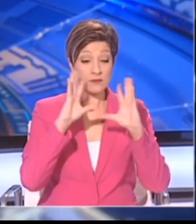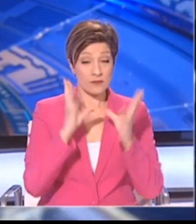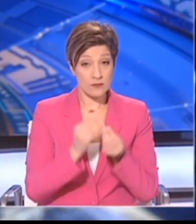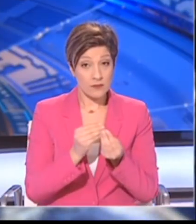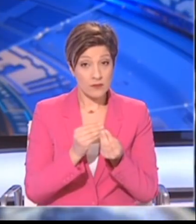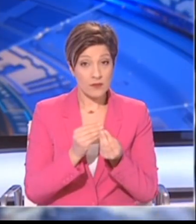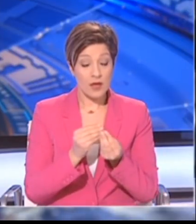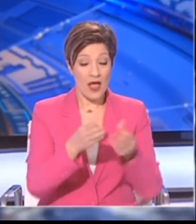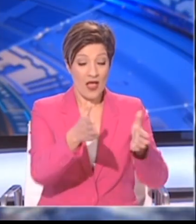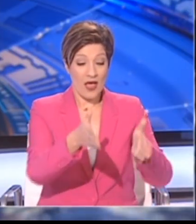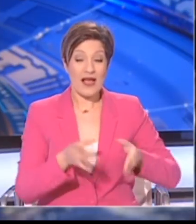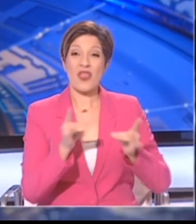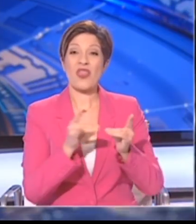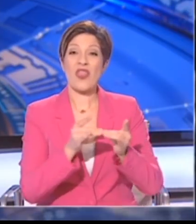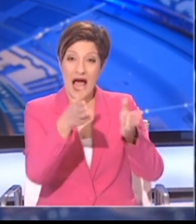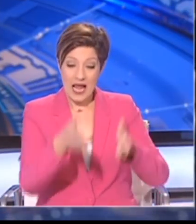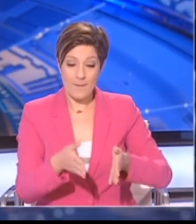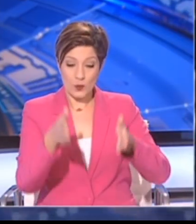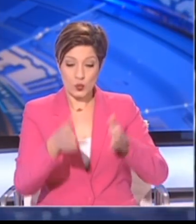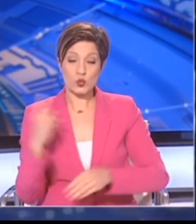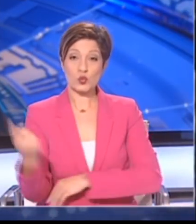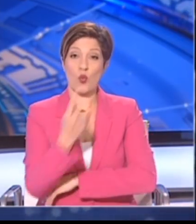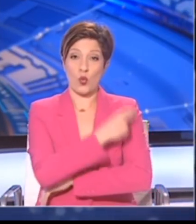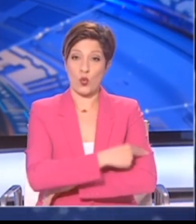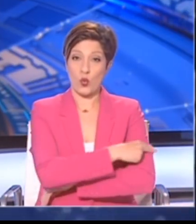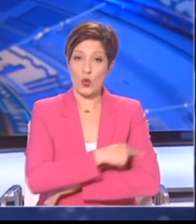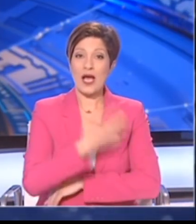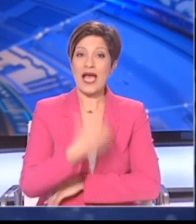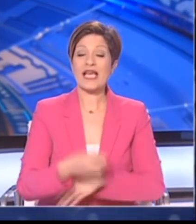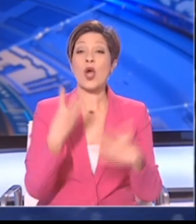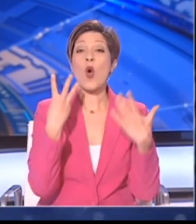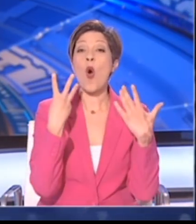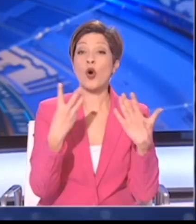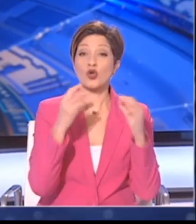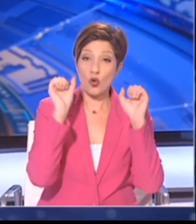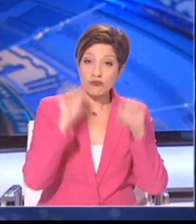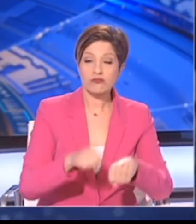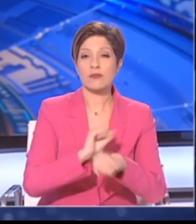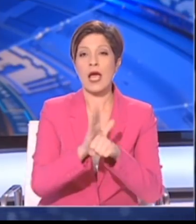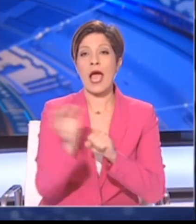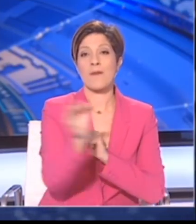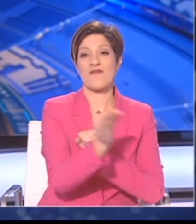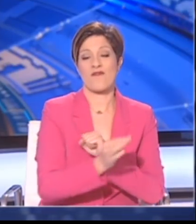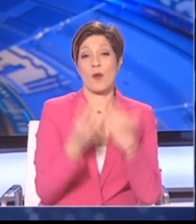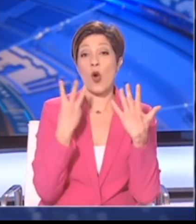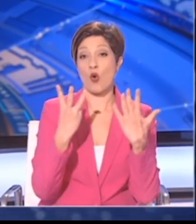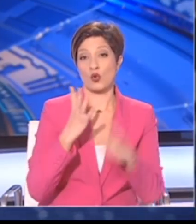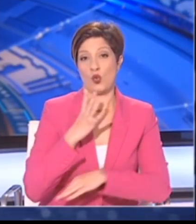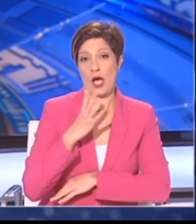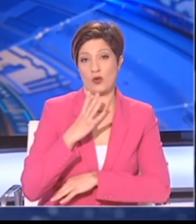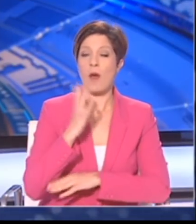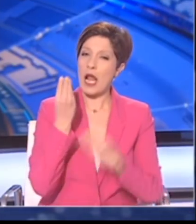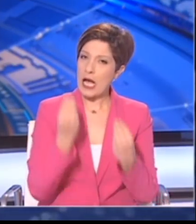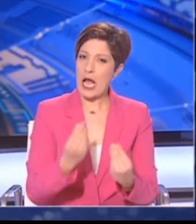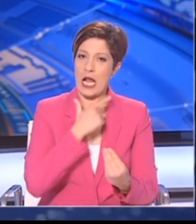επίσης, σε θάλαμο, σε όλα τα νοσηλευτήρια νοσηλεύονται 8 επιβεβαιωμένα κρούσματα κορονοϊού σε σταθερή και καλή κατάσταση.